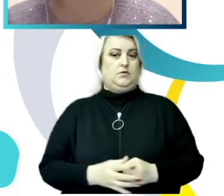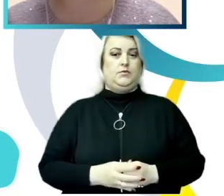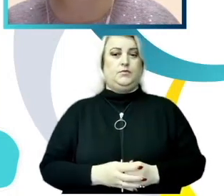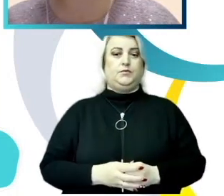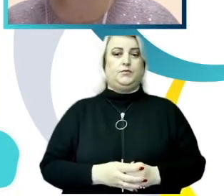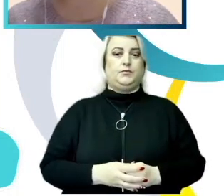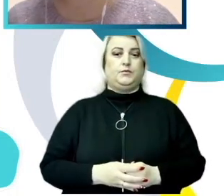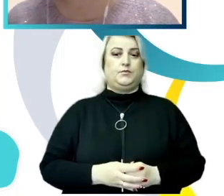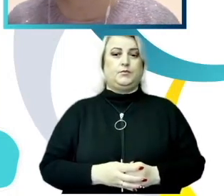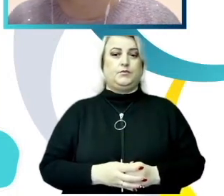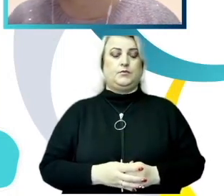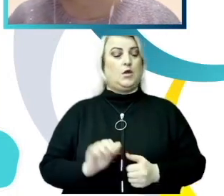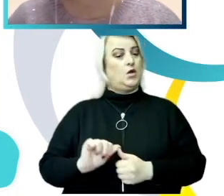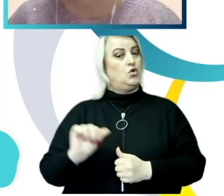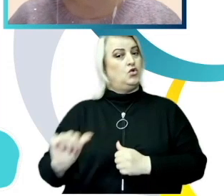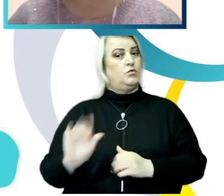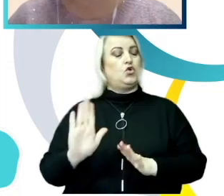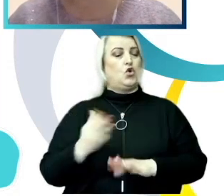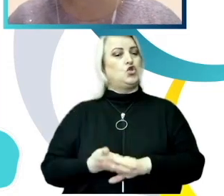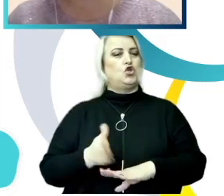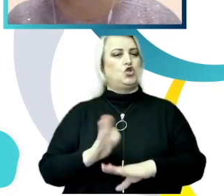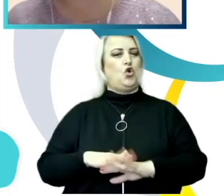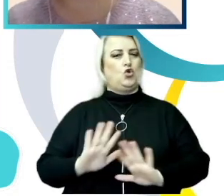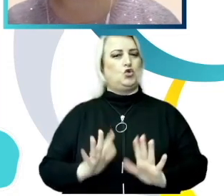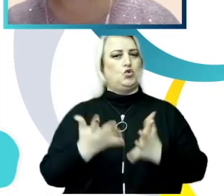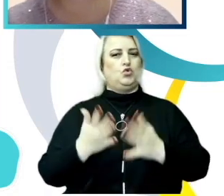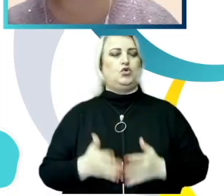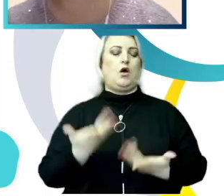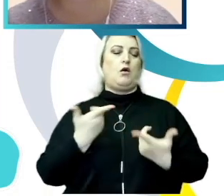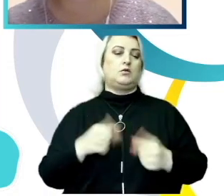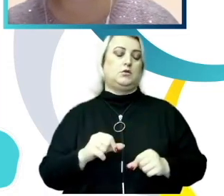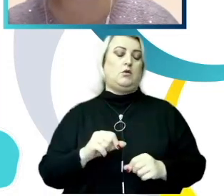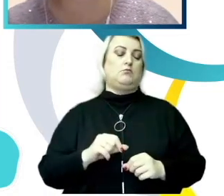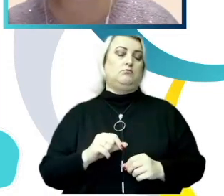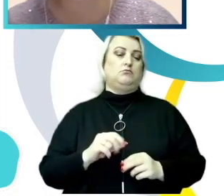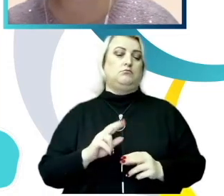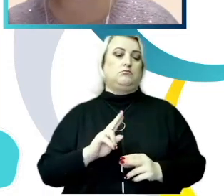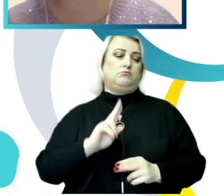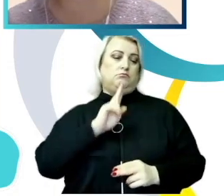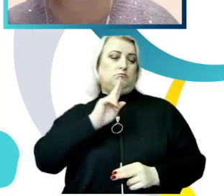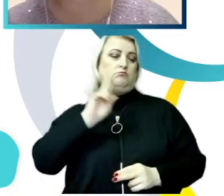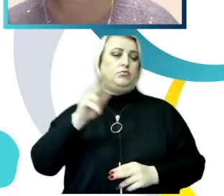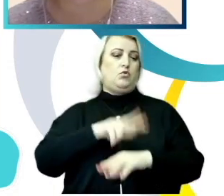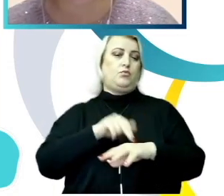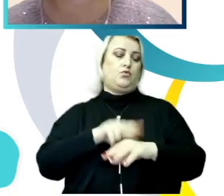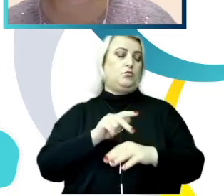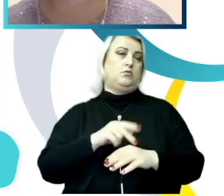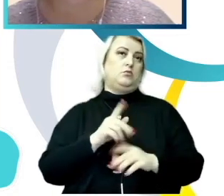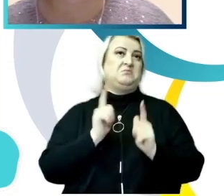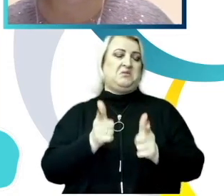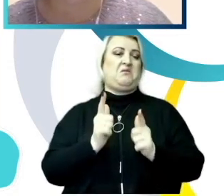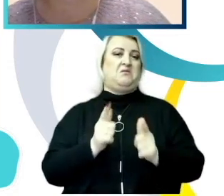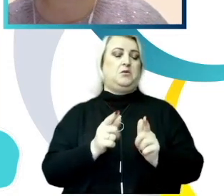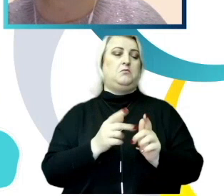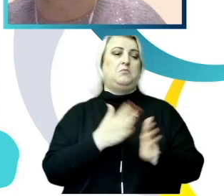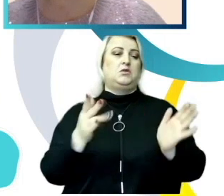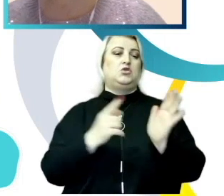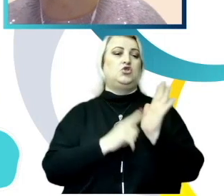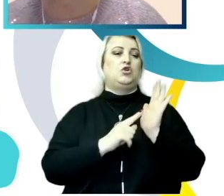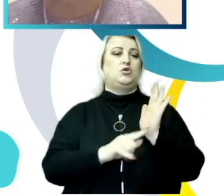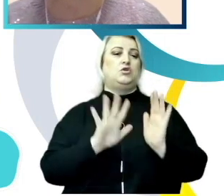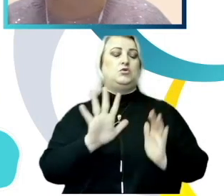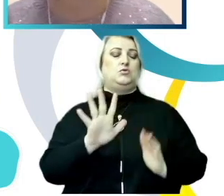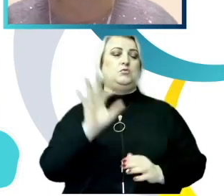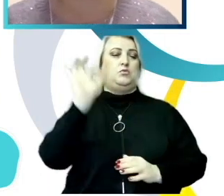cu excepția formelor grave, unde rata de adresabilitate la poliție ar fi de peste 60% comparativ cu 41